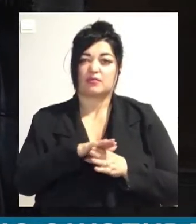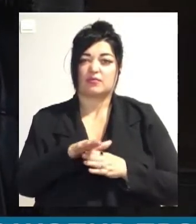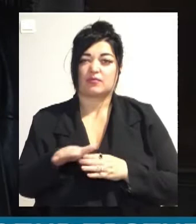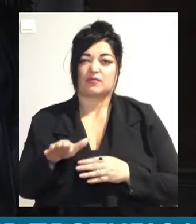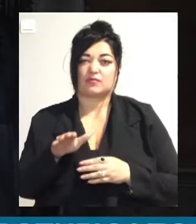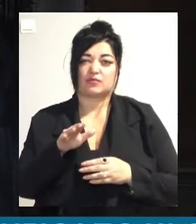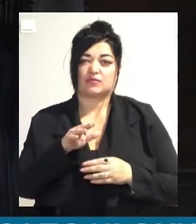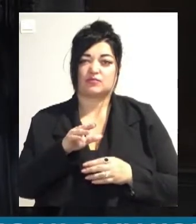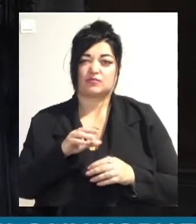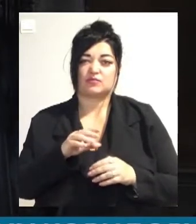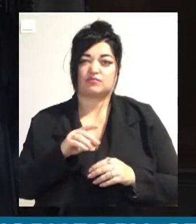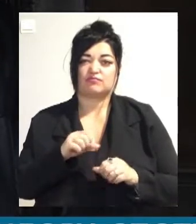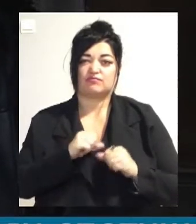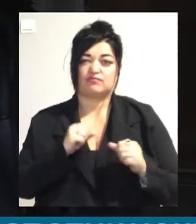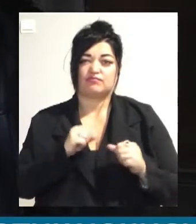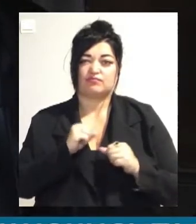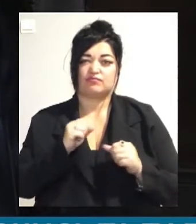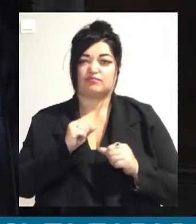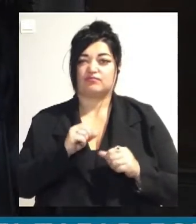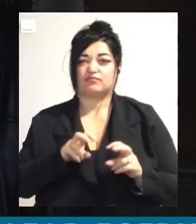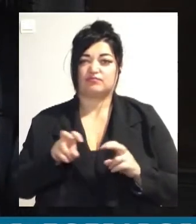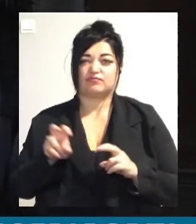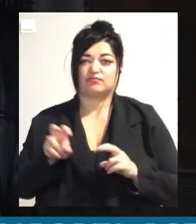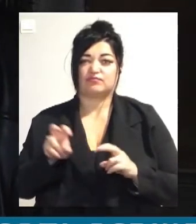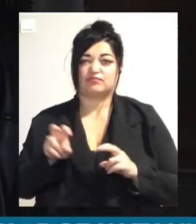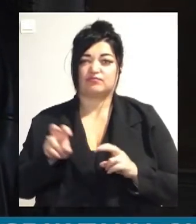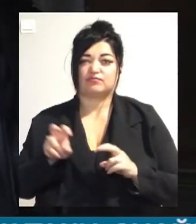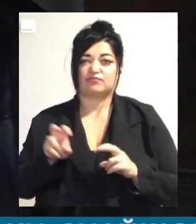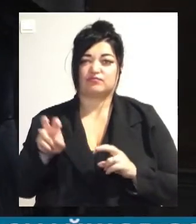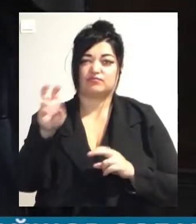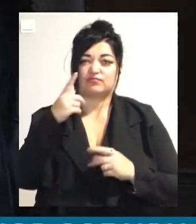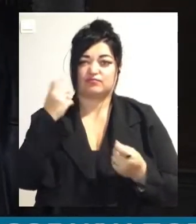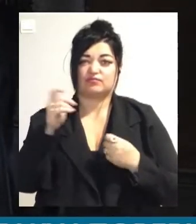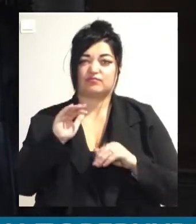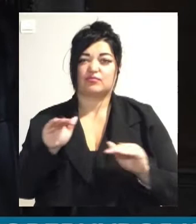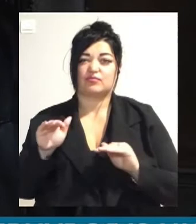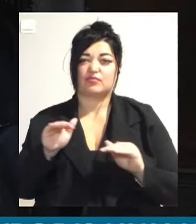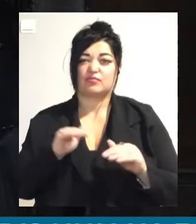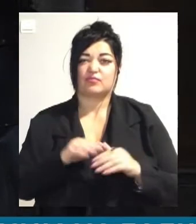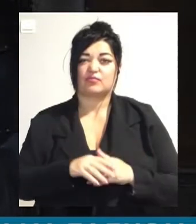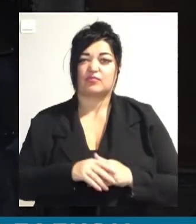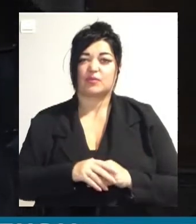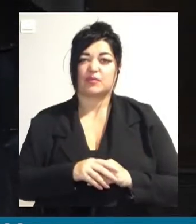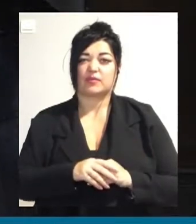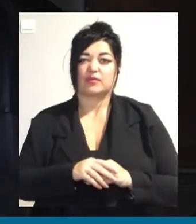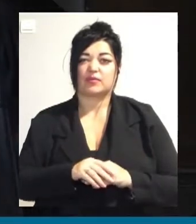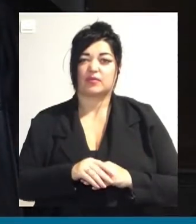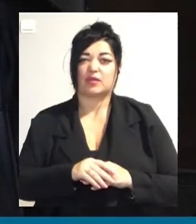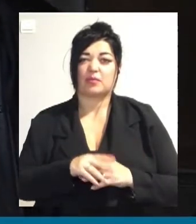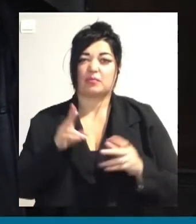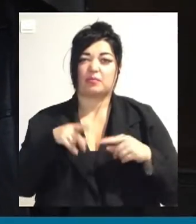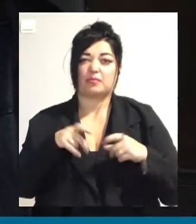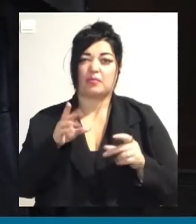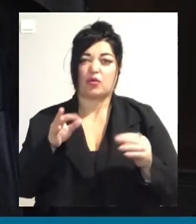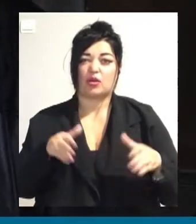Якщо в собака, то не пам'ятав, що в мене є противогаз. Схотив противогаз і по цьому коридору спотикаясь і падає. Добрався,